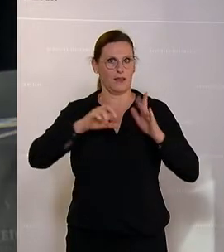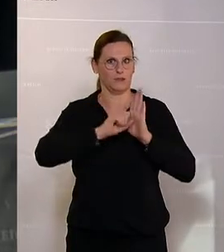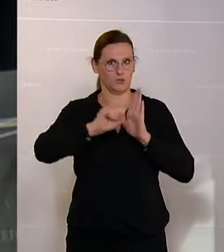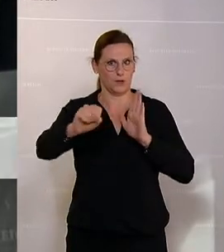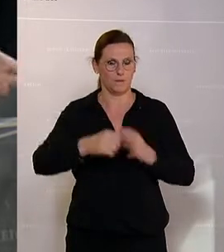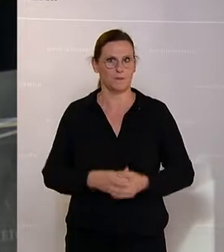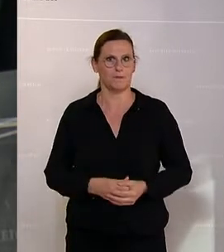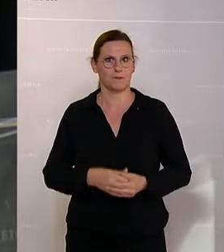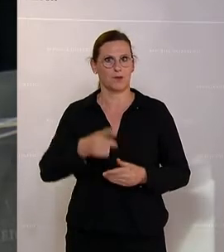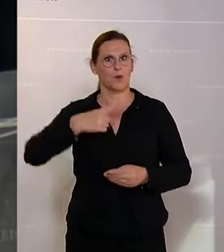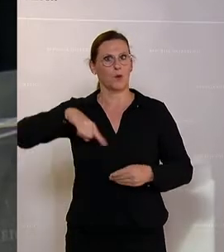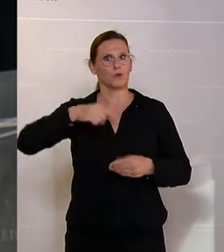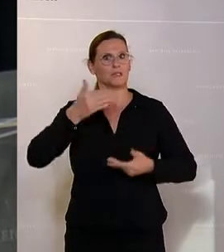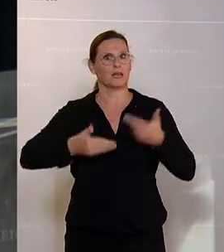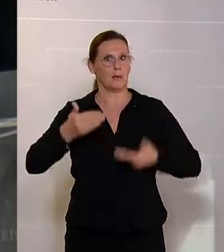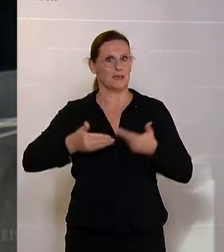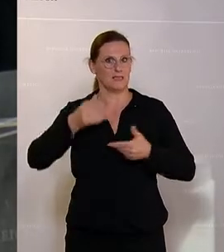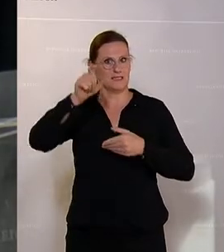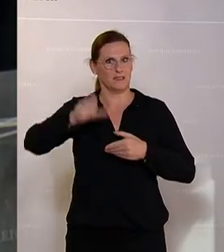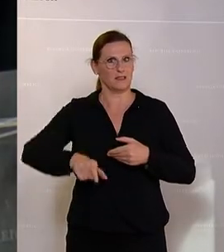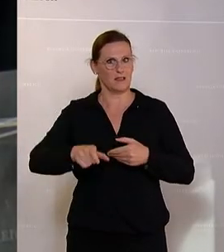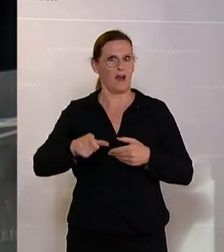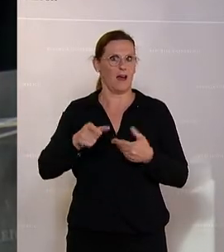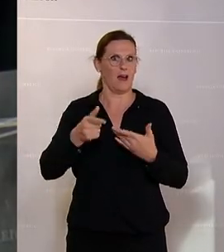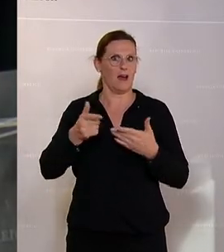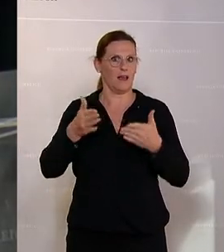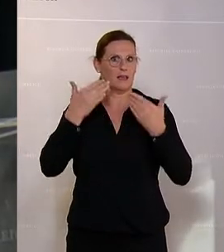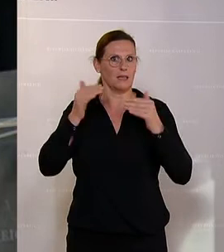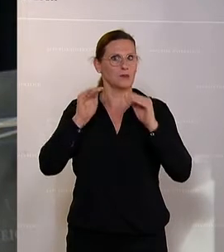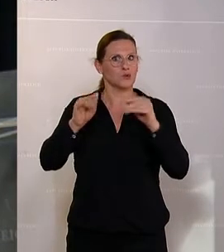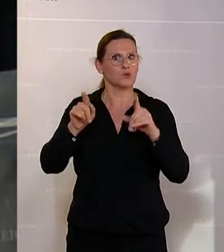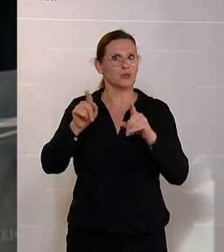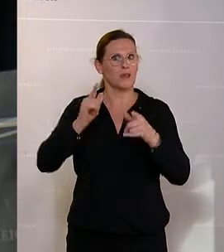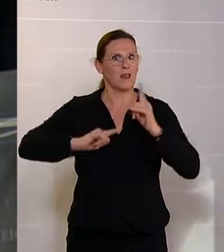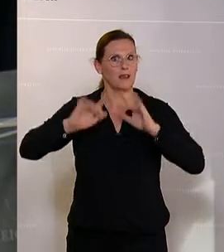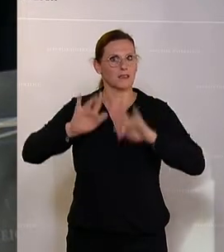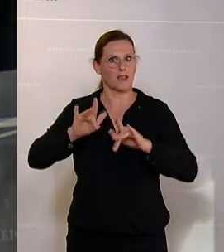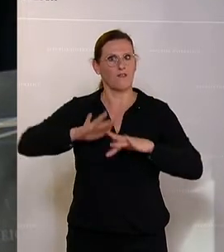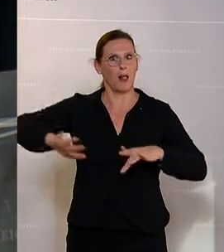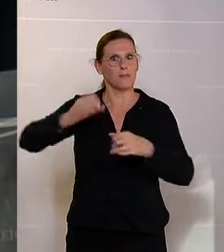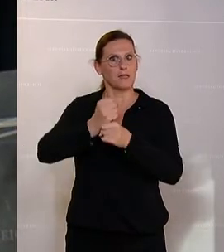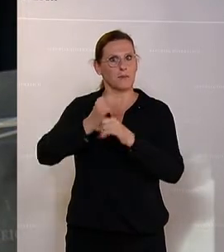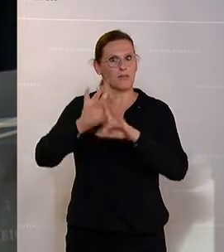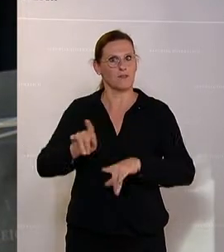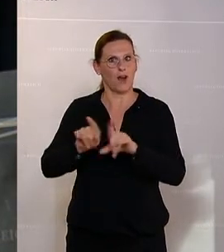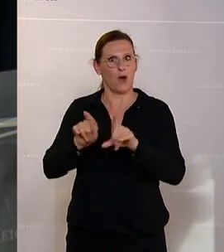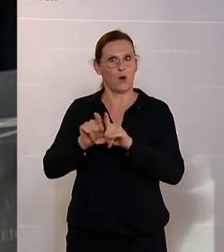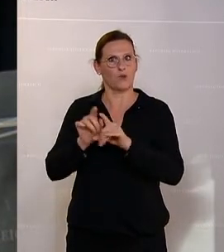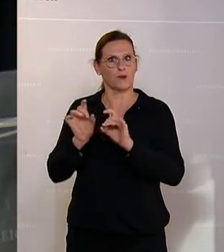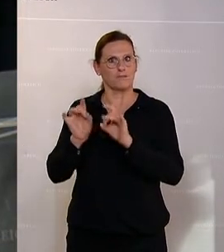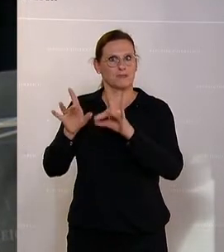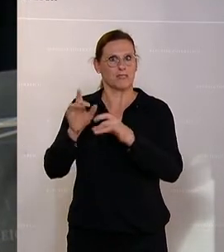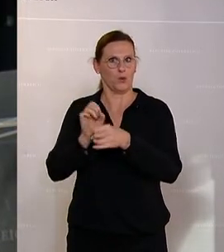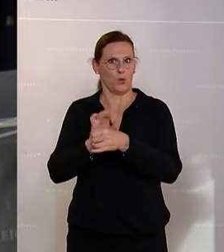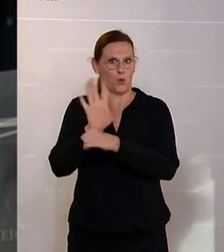Klimaschutzministerin ist leider im Homeoffice, weil ein Mitarbeiter bei ihrem Kabinett an Corona erkrankt ist. Und